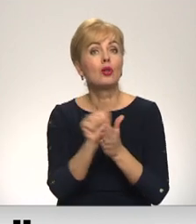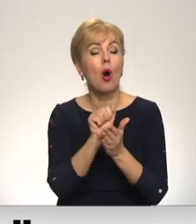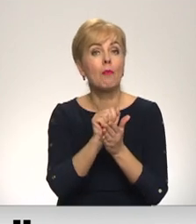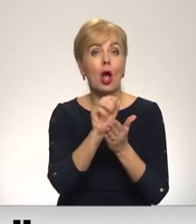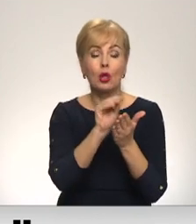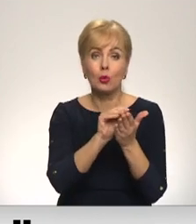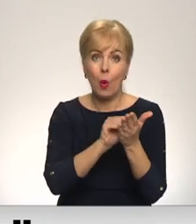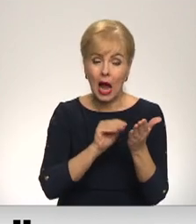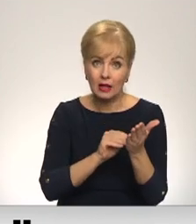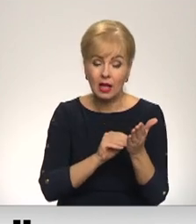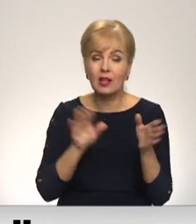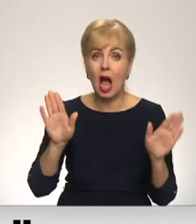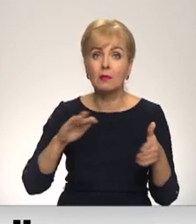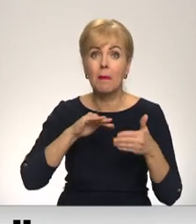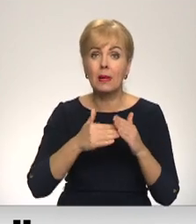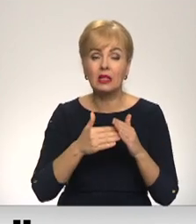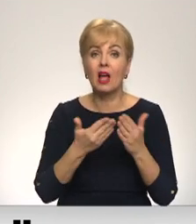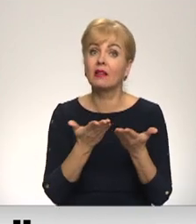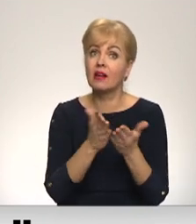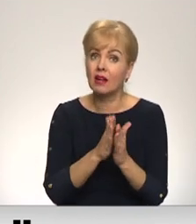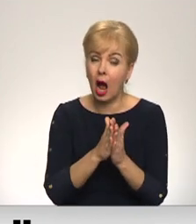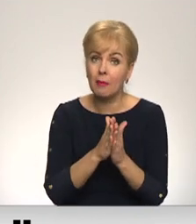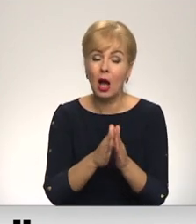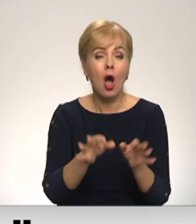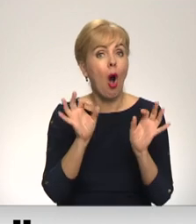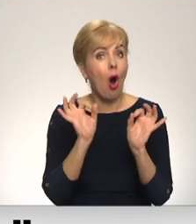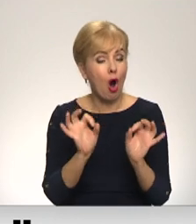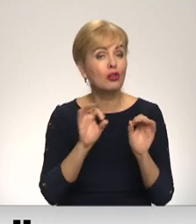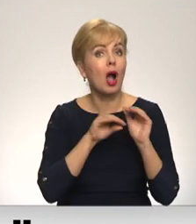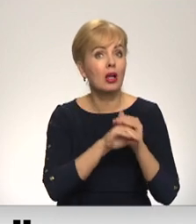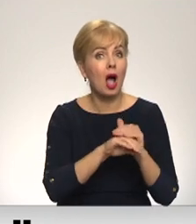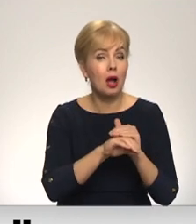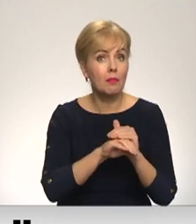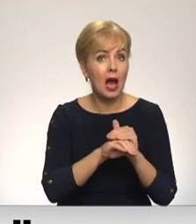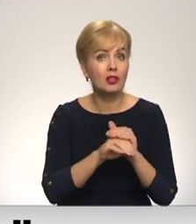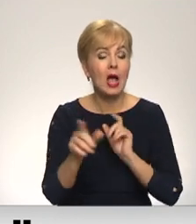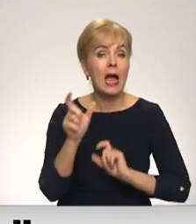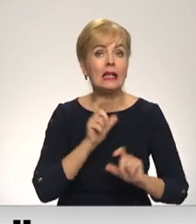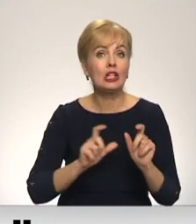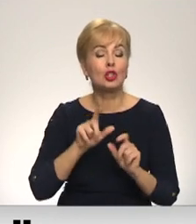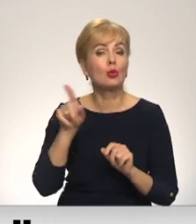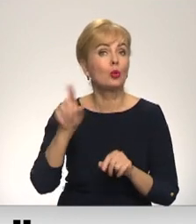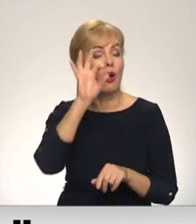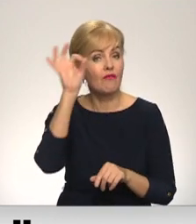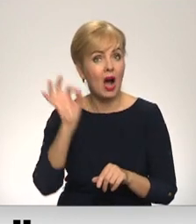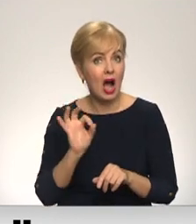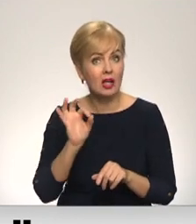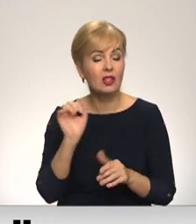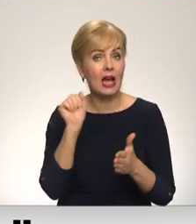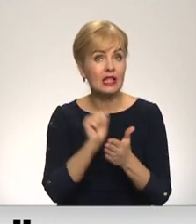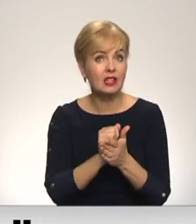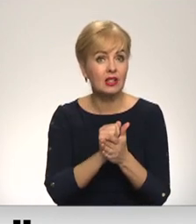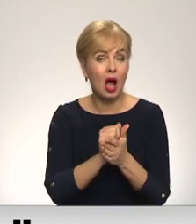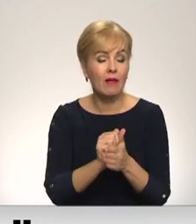krājums aizputas pilsētas grāmata. Tās oriģinālas, glabājas Herdera institūta Avācijā. Izdevuma digitālā